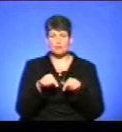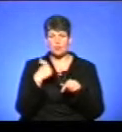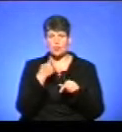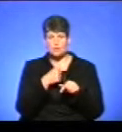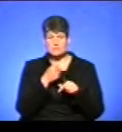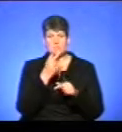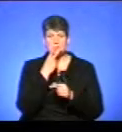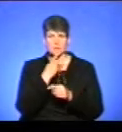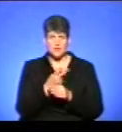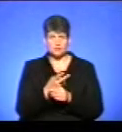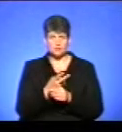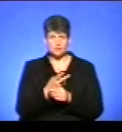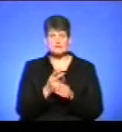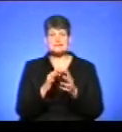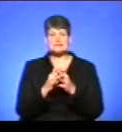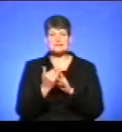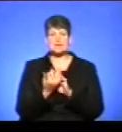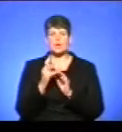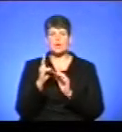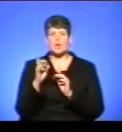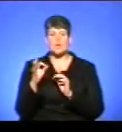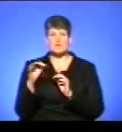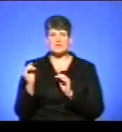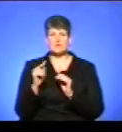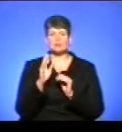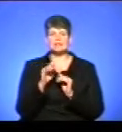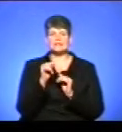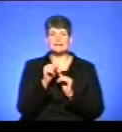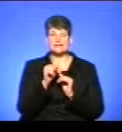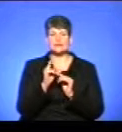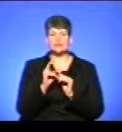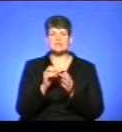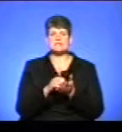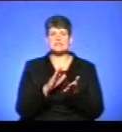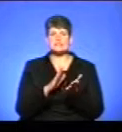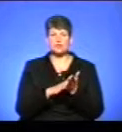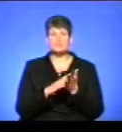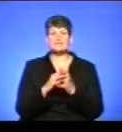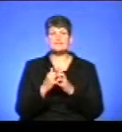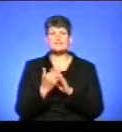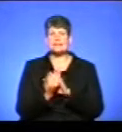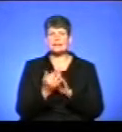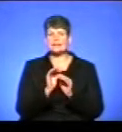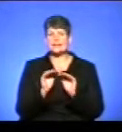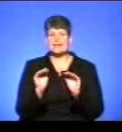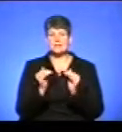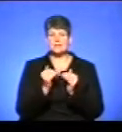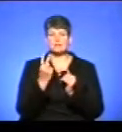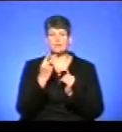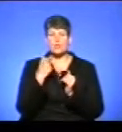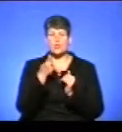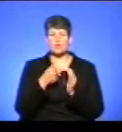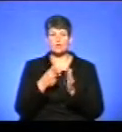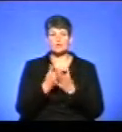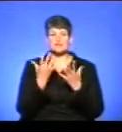бачимо, що сільський коефіцієнт буде для тих вступників, які зареєстровані в селах не менше двох років до